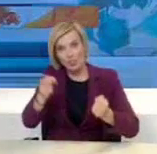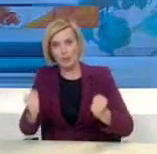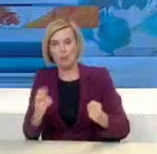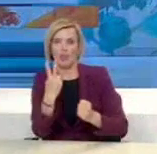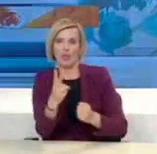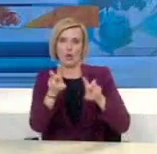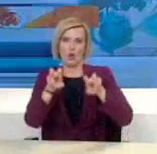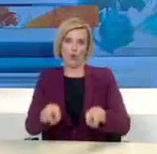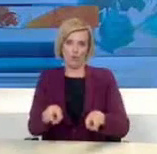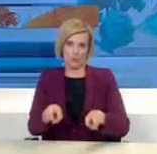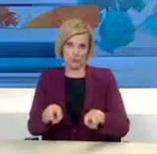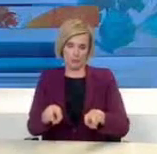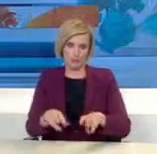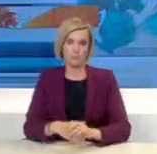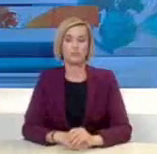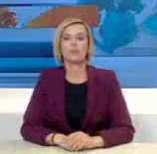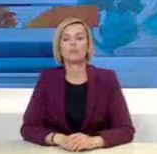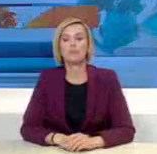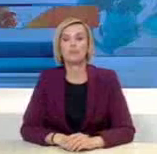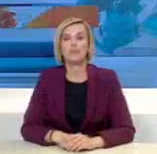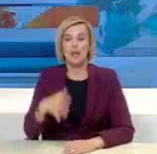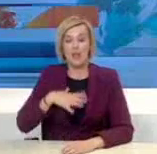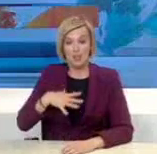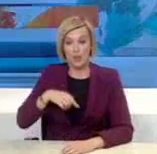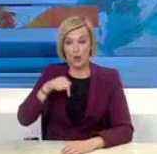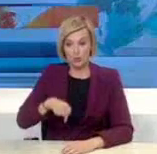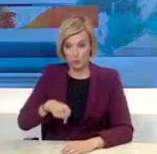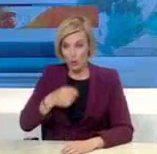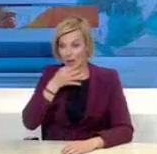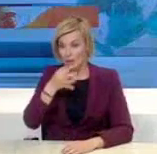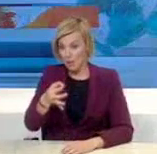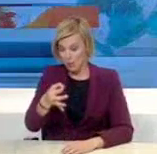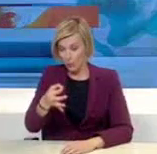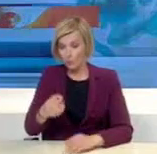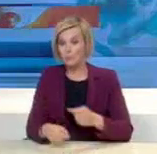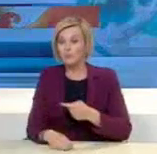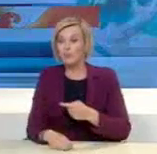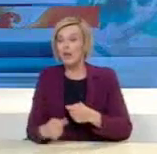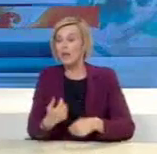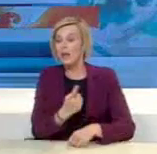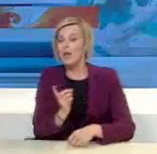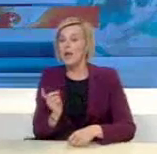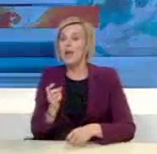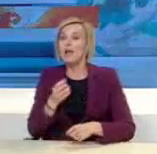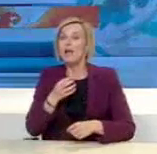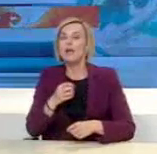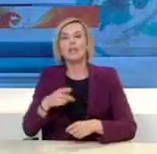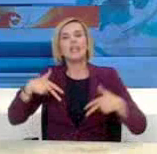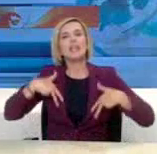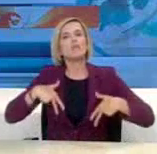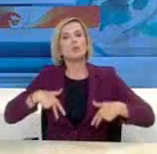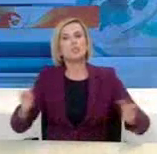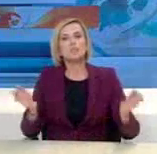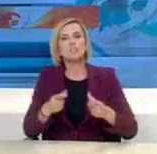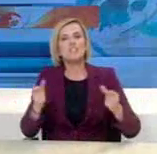σημείο αυτό θα ήθελα να δώσω τον λόγο στον Υπουργό Επικρατείας και Ψηφιακής Διακυβέρνησης, Πυρακάκη, για να